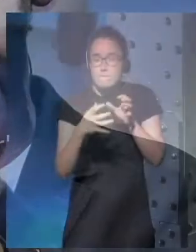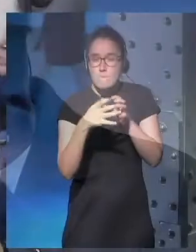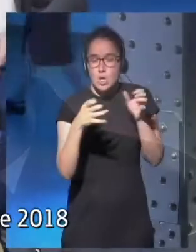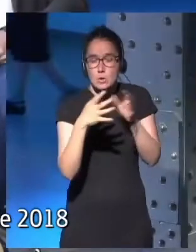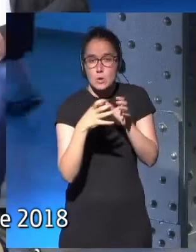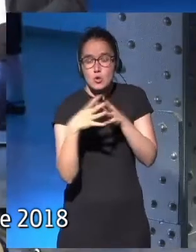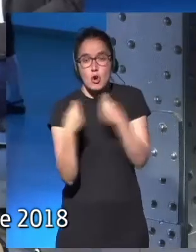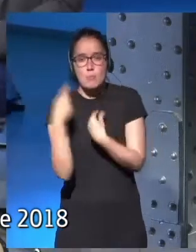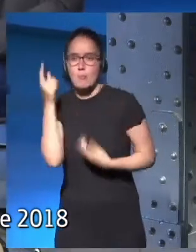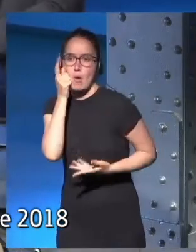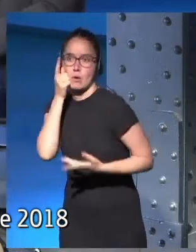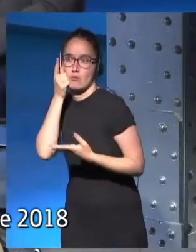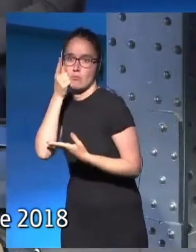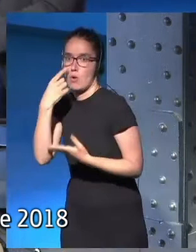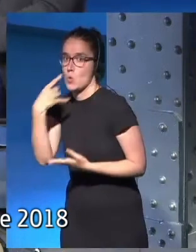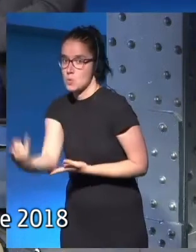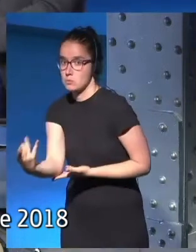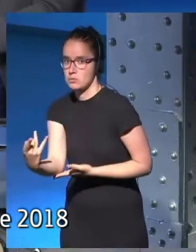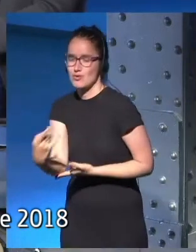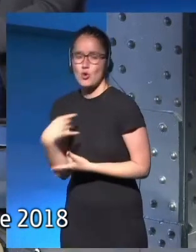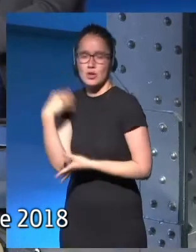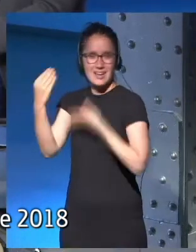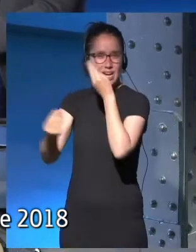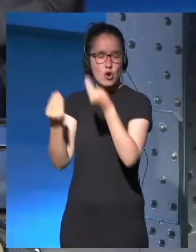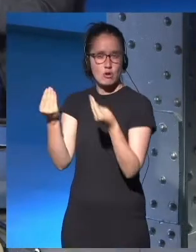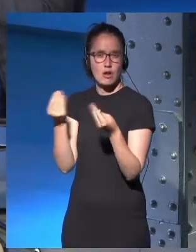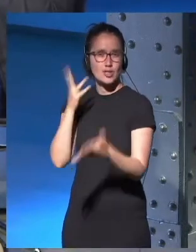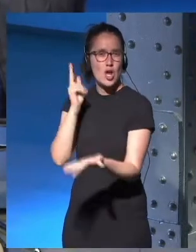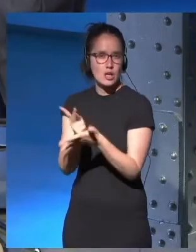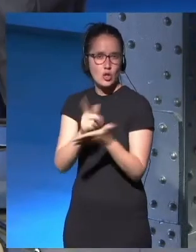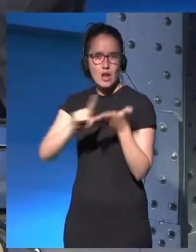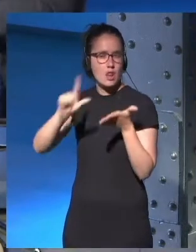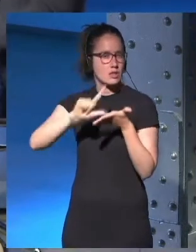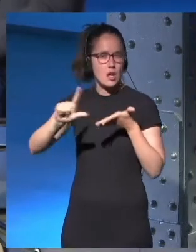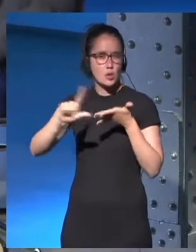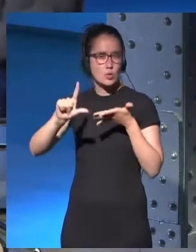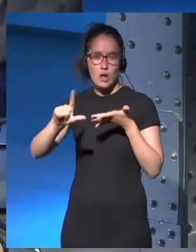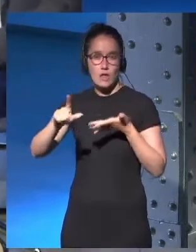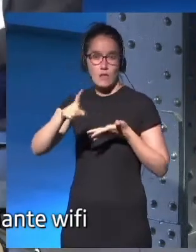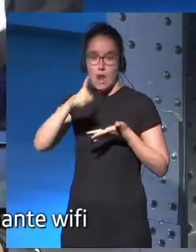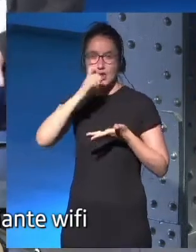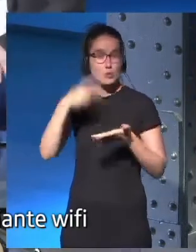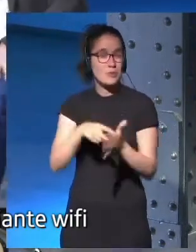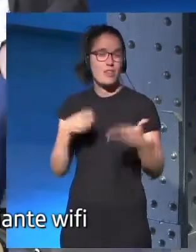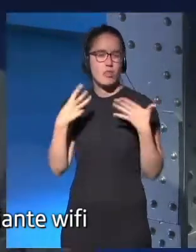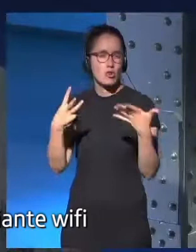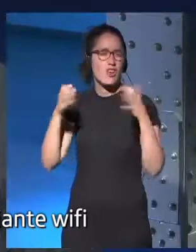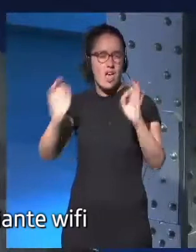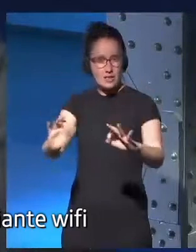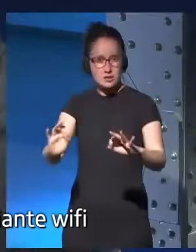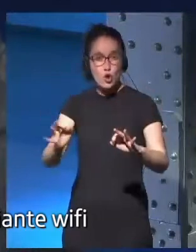téléphone. » je crois que c'est le grand duel de la littérature en 2018. C'est de se dire, comment est-ce qu'on reste ensemble ? Comment est-ce qu'on reste